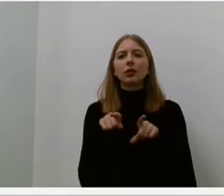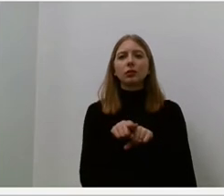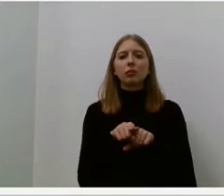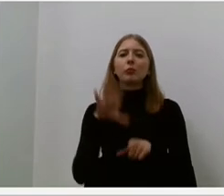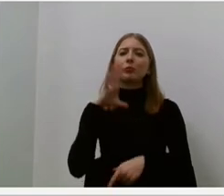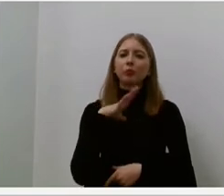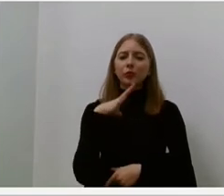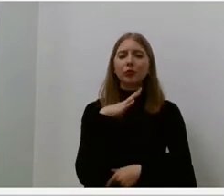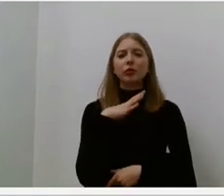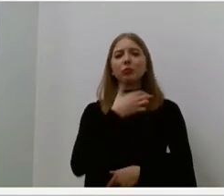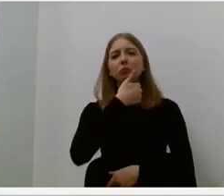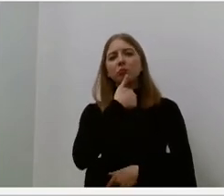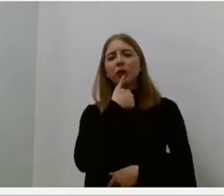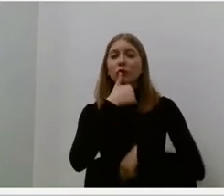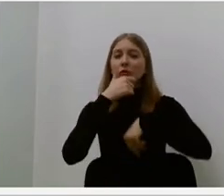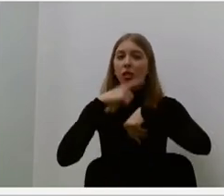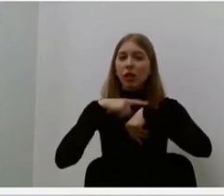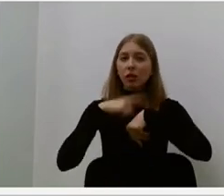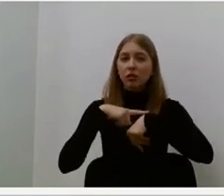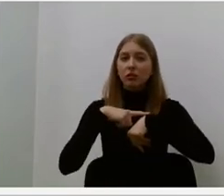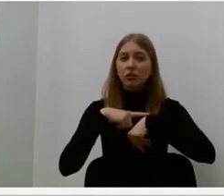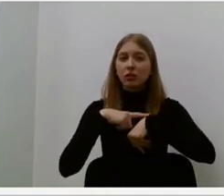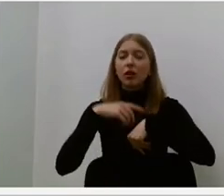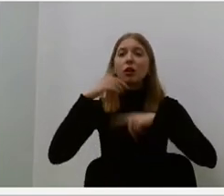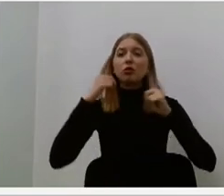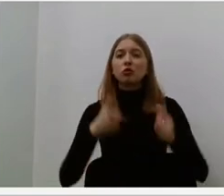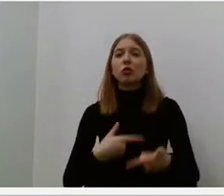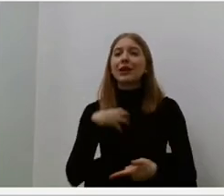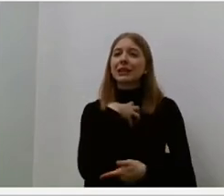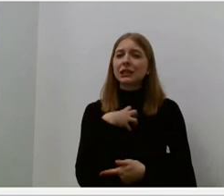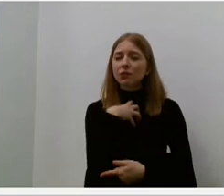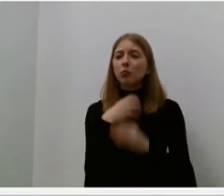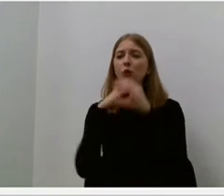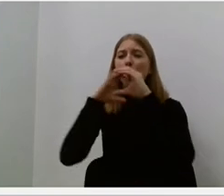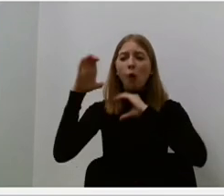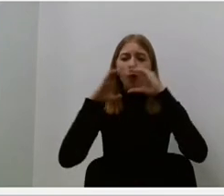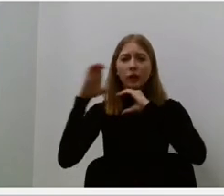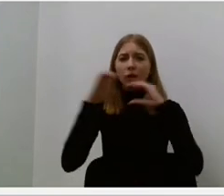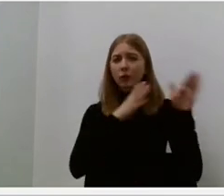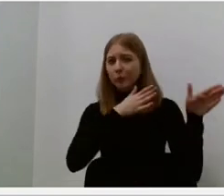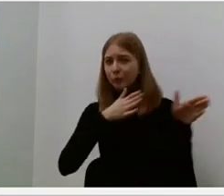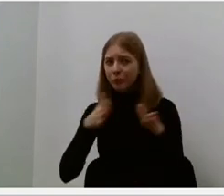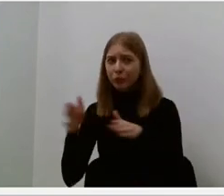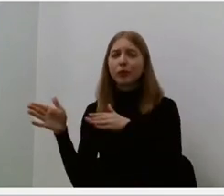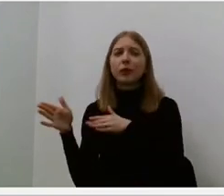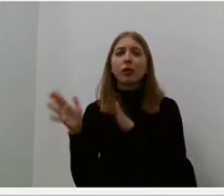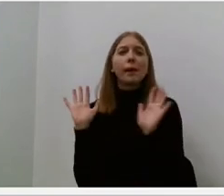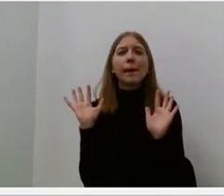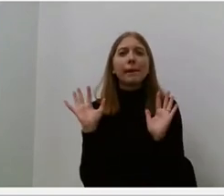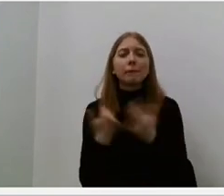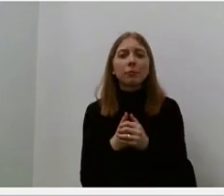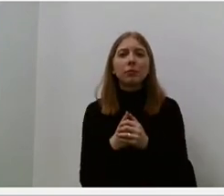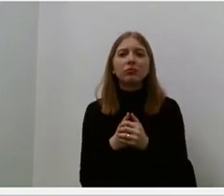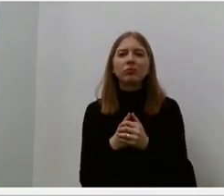kai dvasenis palaikimas, tokia netarpiška komunikacija vykdavo tiesiog per atstumą.